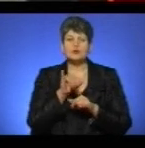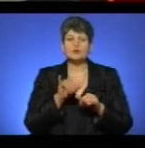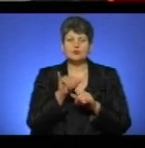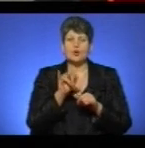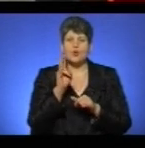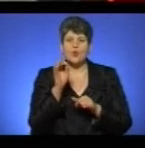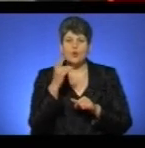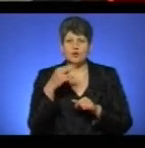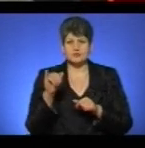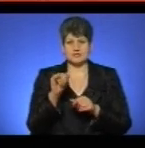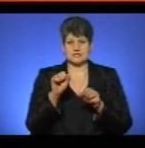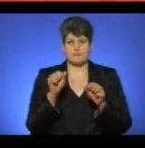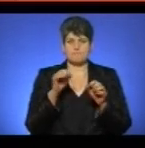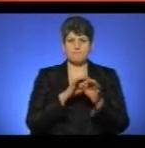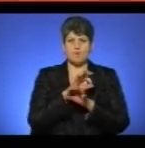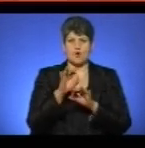з мови програмування.